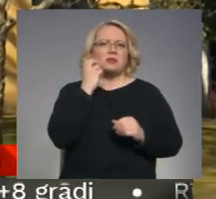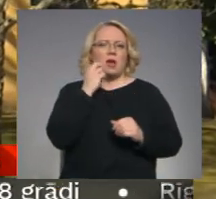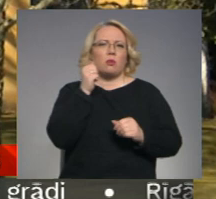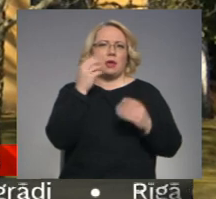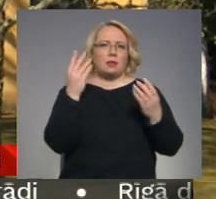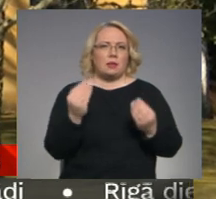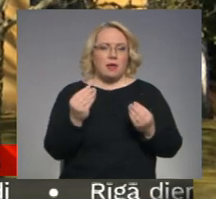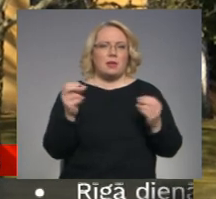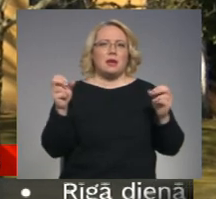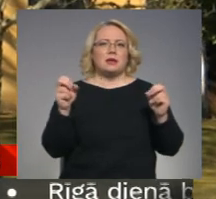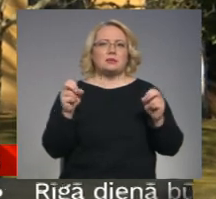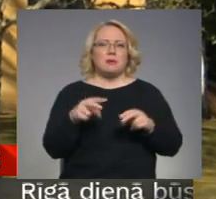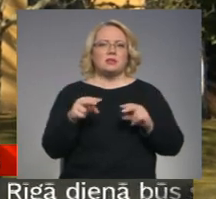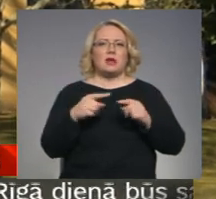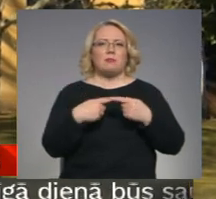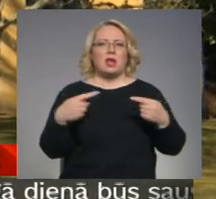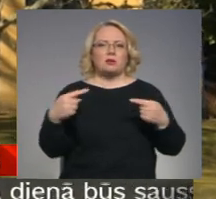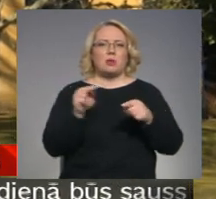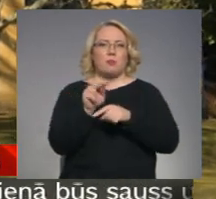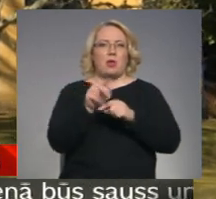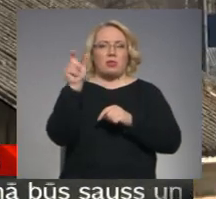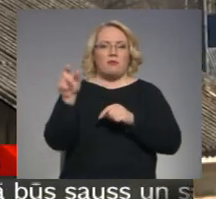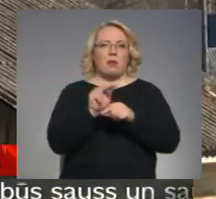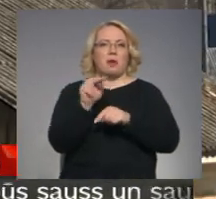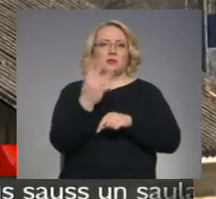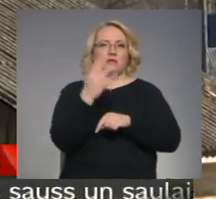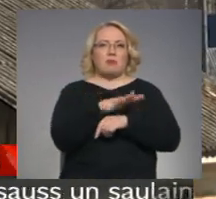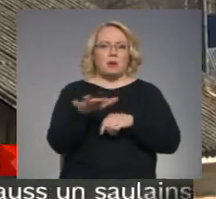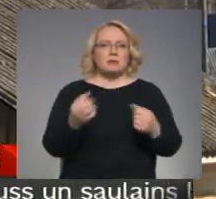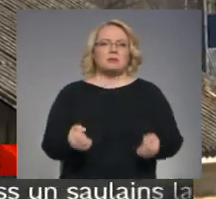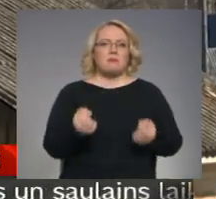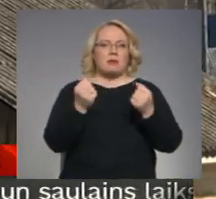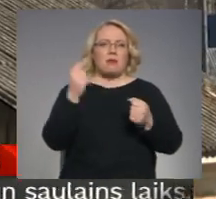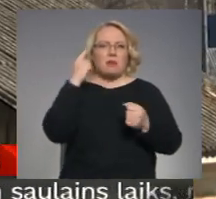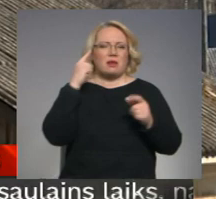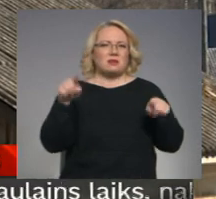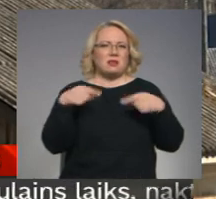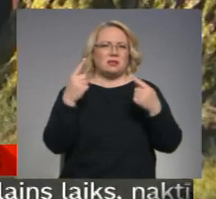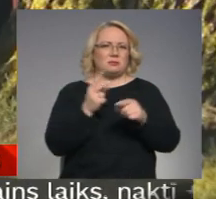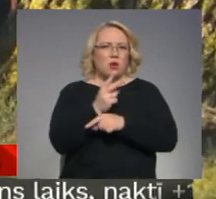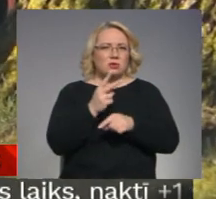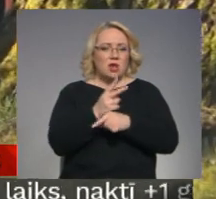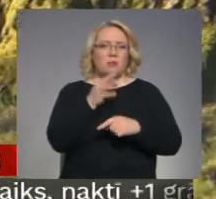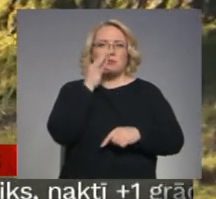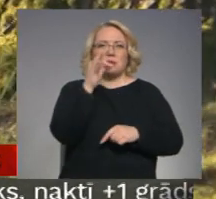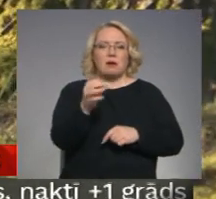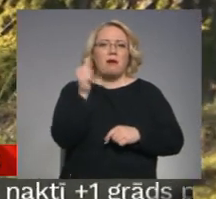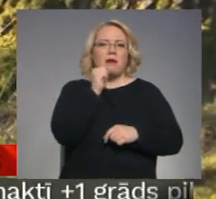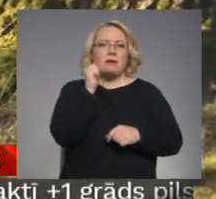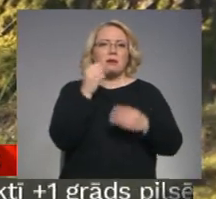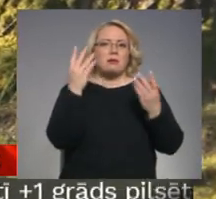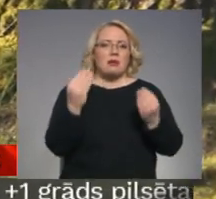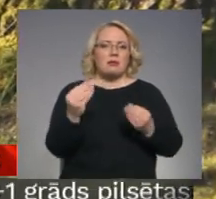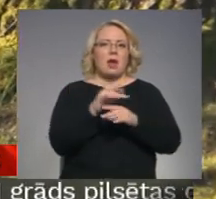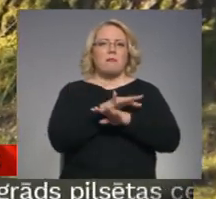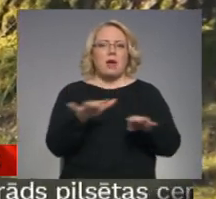Speciālo priekšmetu pedagogi, kura apmāca četrus bērnus ar smagiem garīgas attīstības traucējumiem, stāsta, ka jau ikdienā ar bērnu